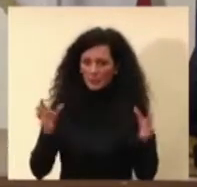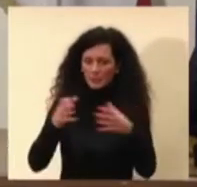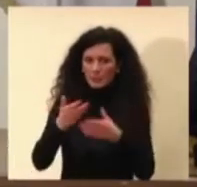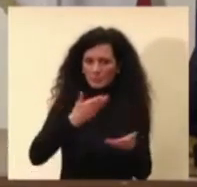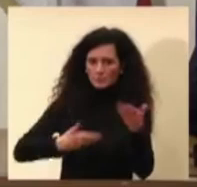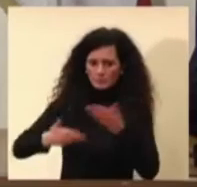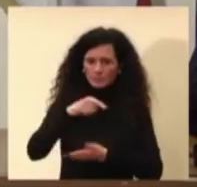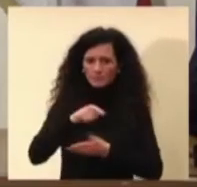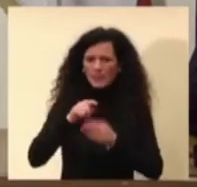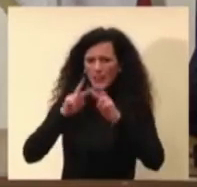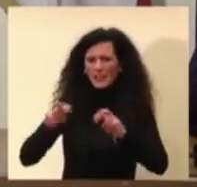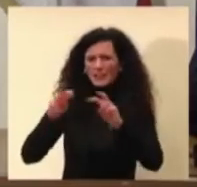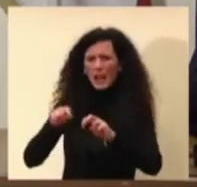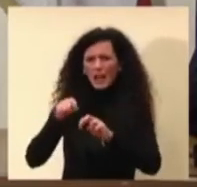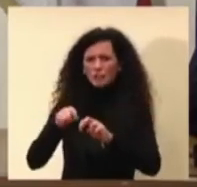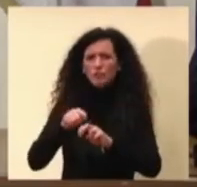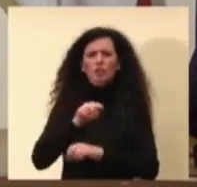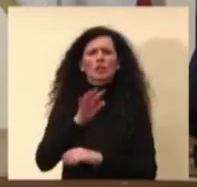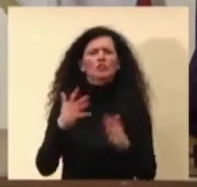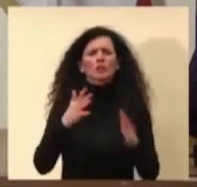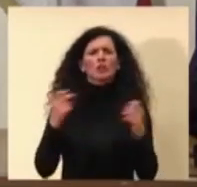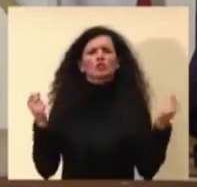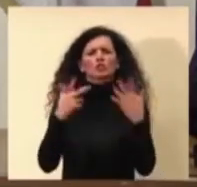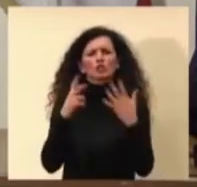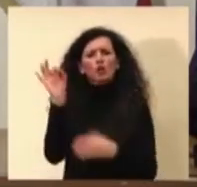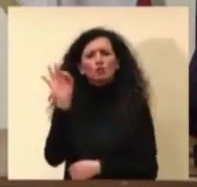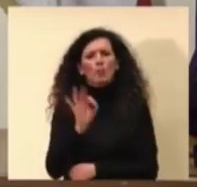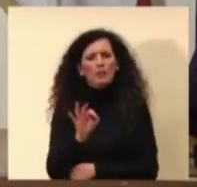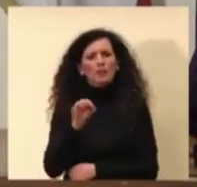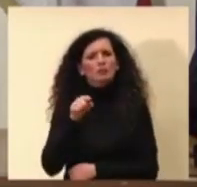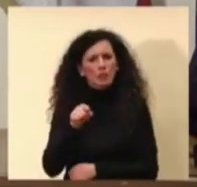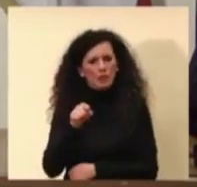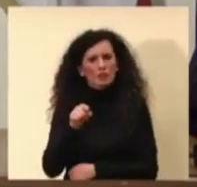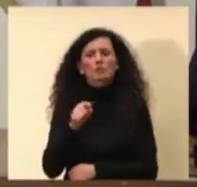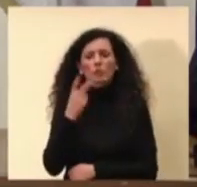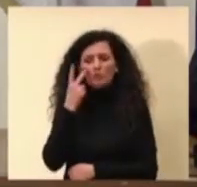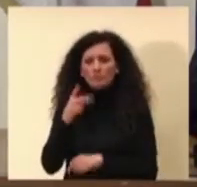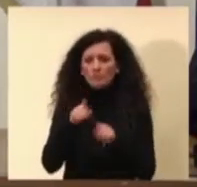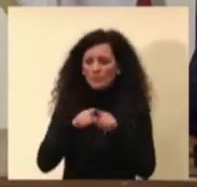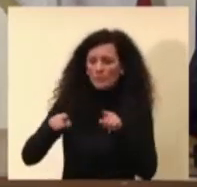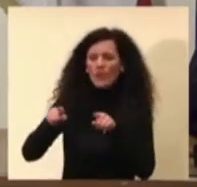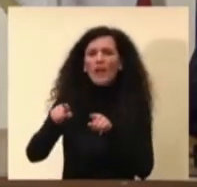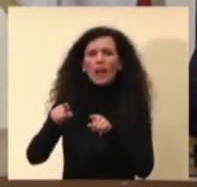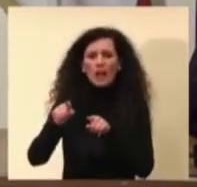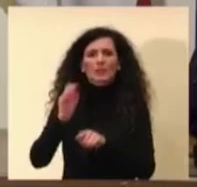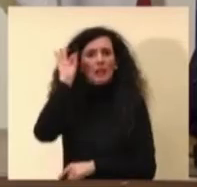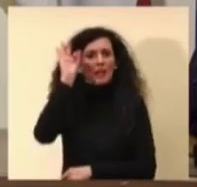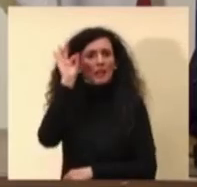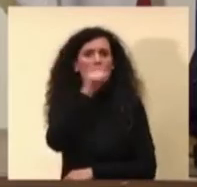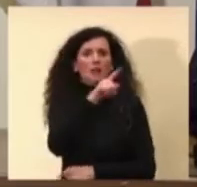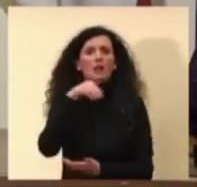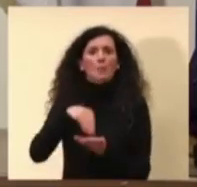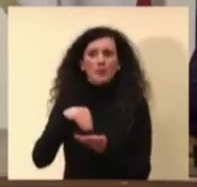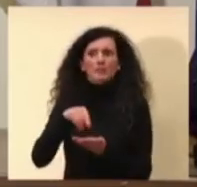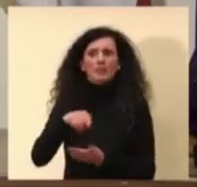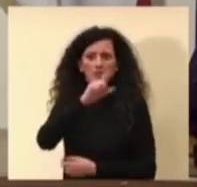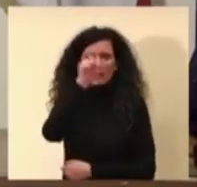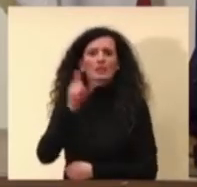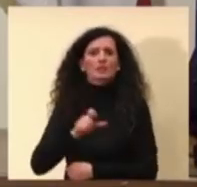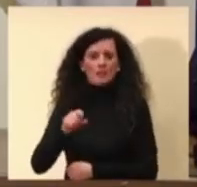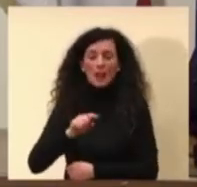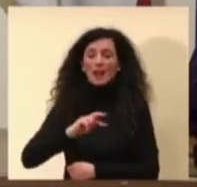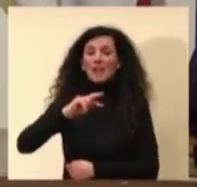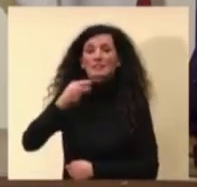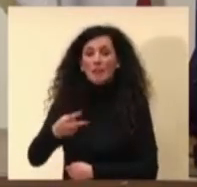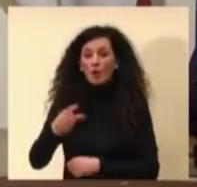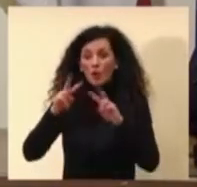circa un 18% di presenza della VOC UK. E la seconda viene ripetuta proprio questi